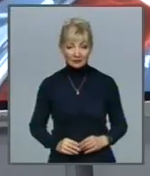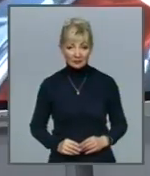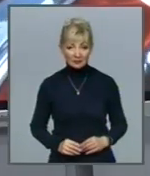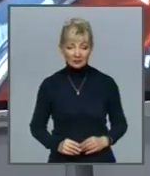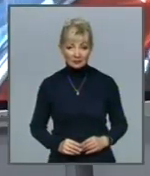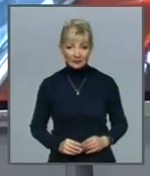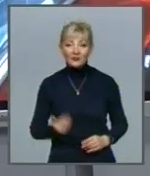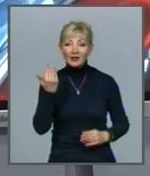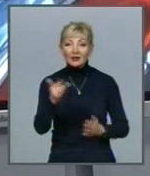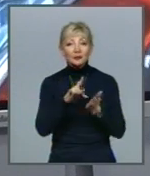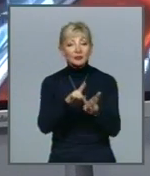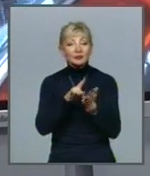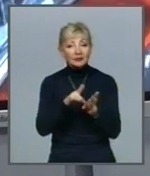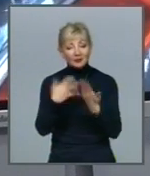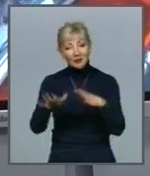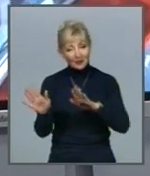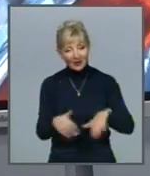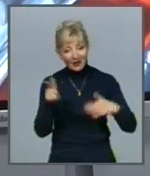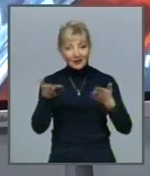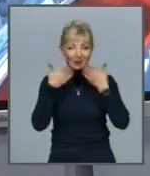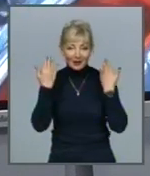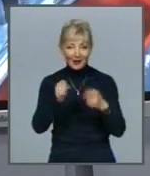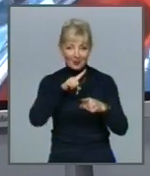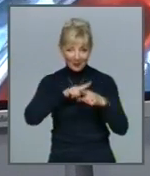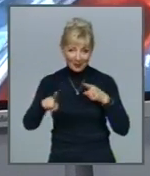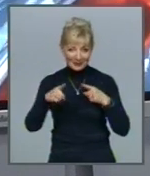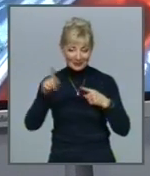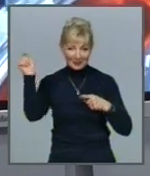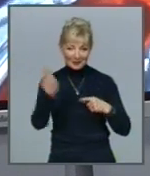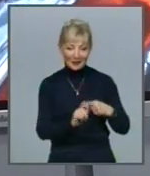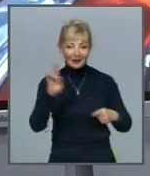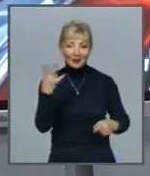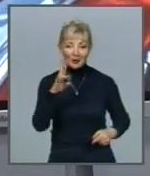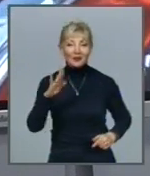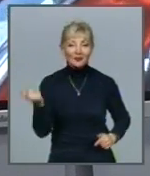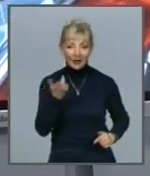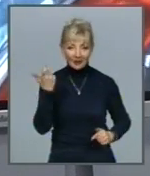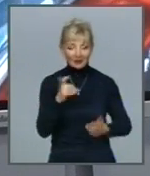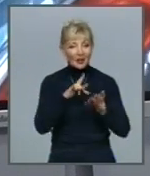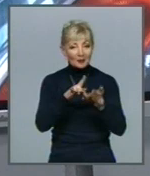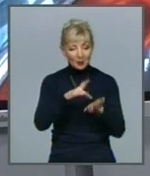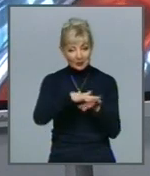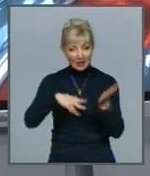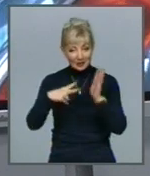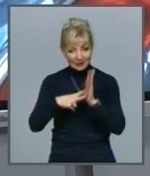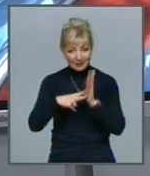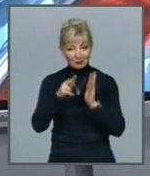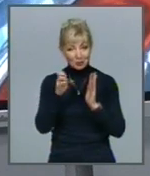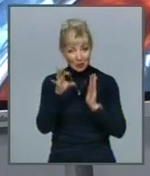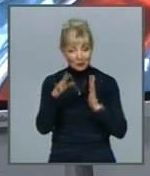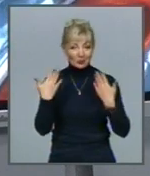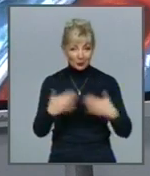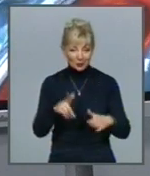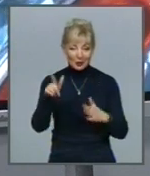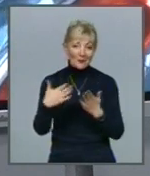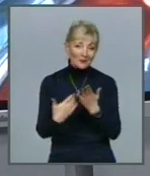Їхня мандрівка позаду, вони легко та швидко подолали шлях з Миколаєва до Харкова Подорож тривала 7 годин і ось вони вже